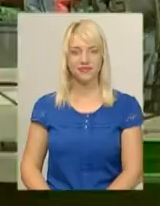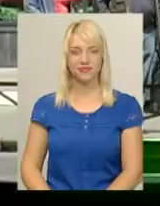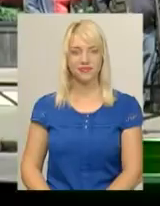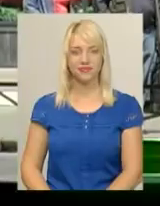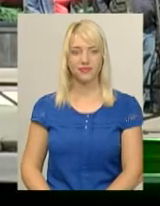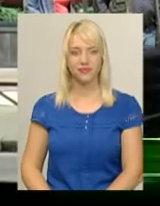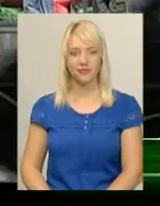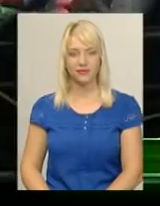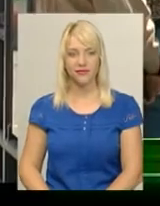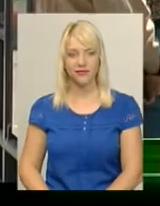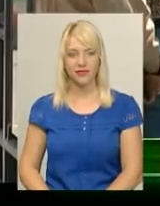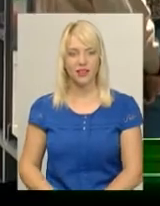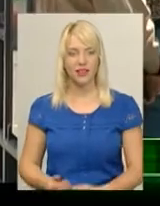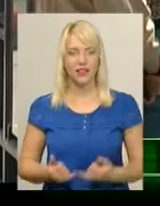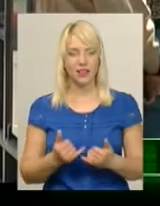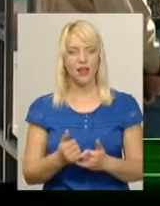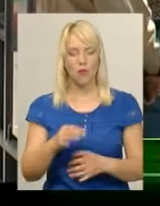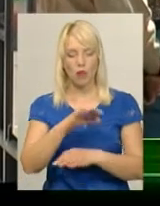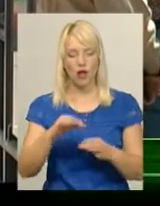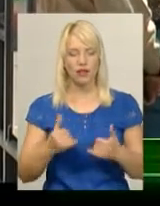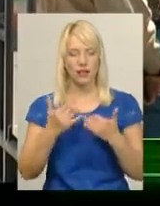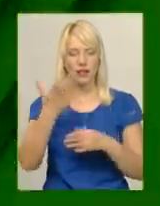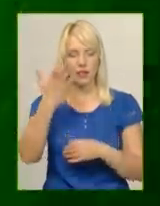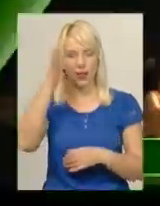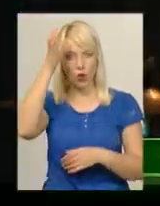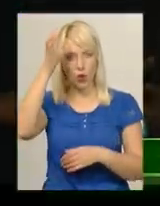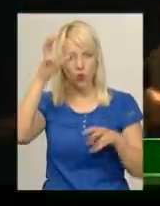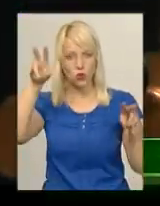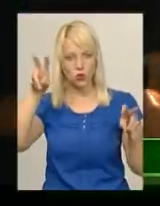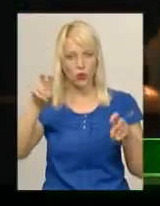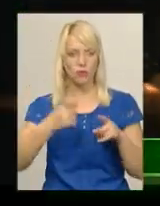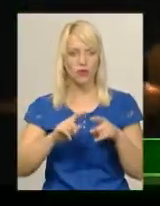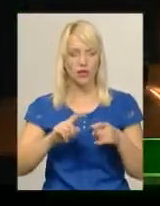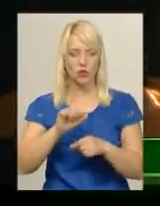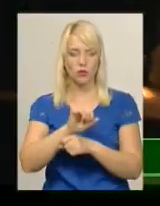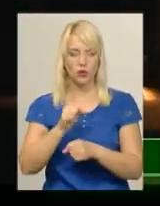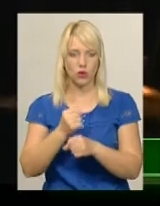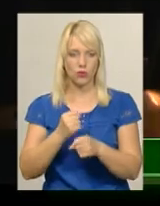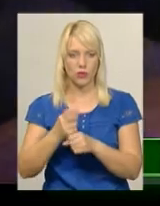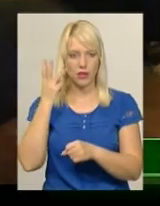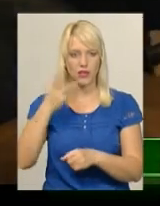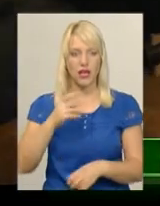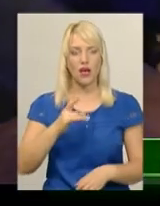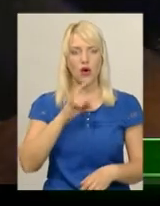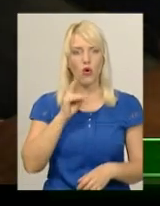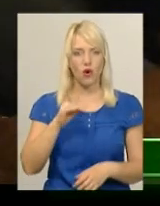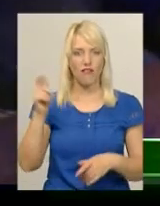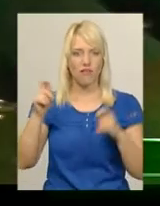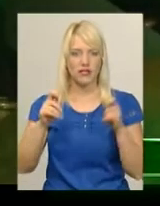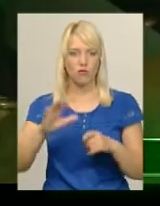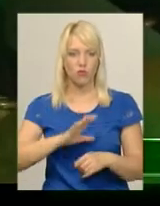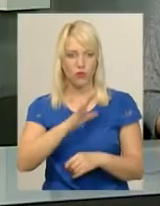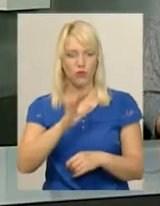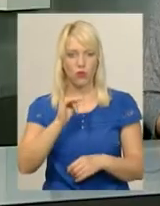Проєкти для п'яти розумних зупинок розробляють у Хмельницькому. Фінал міського рок-фестивалю «Проскурівфест» відбувся в обласному центрі.